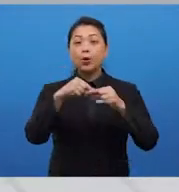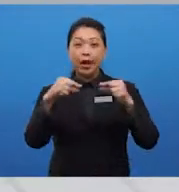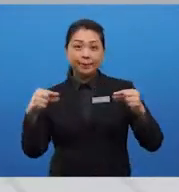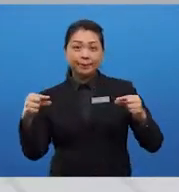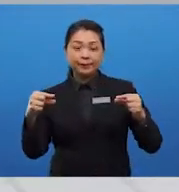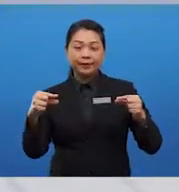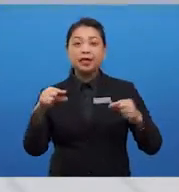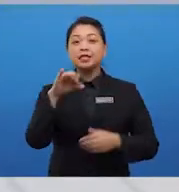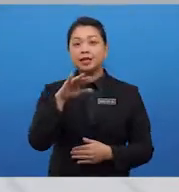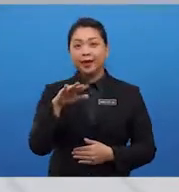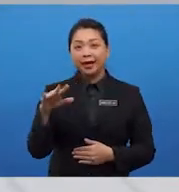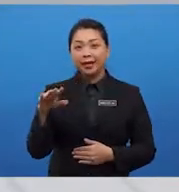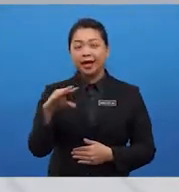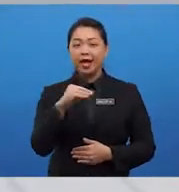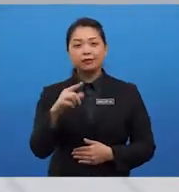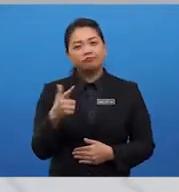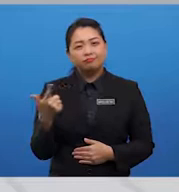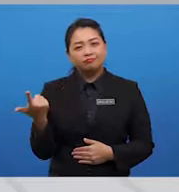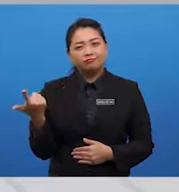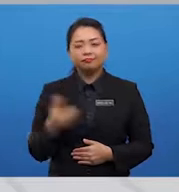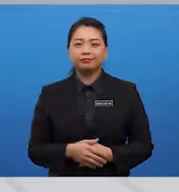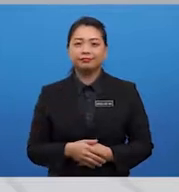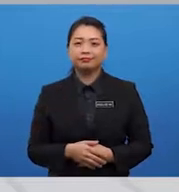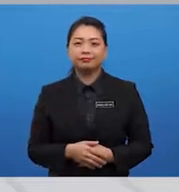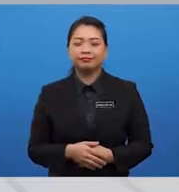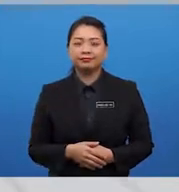penulisan, penulisan penulisan.